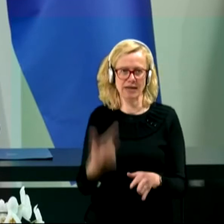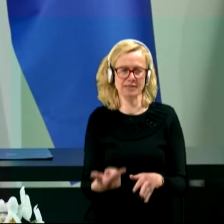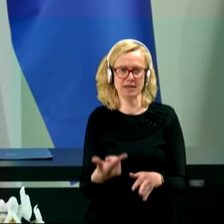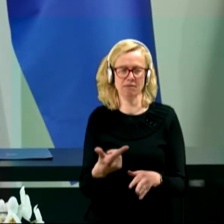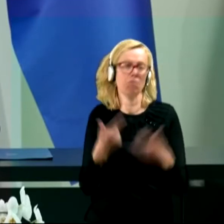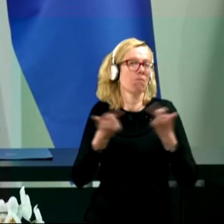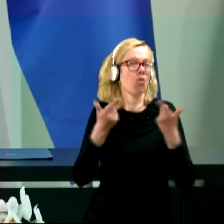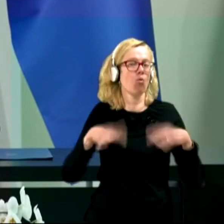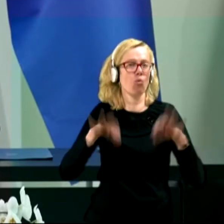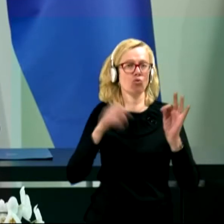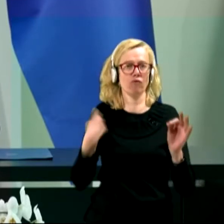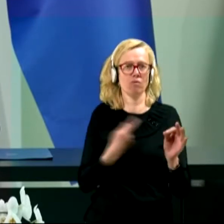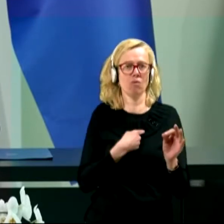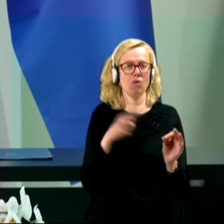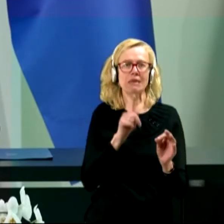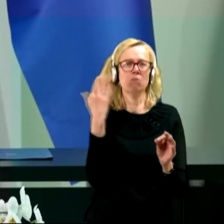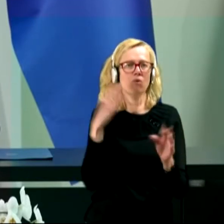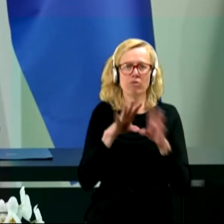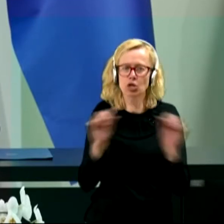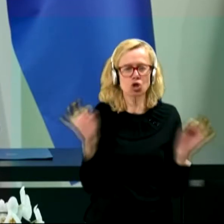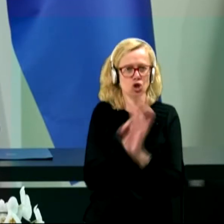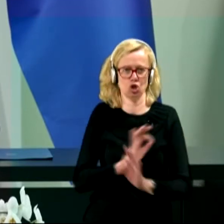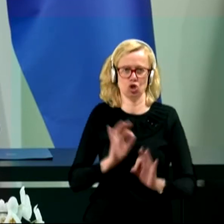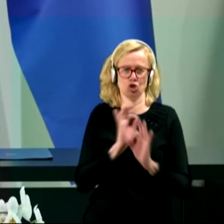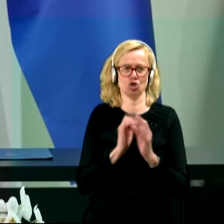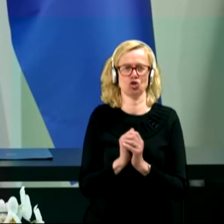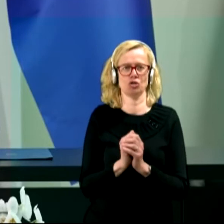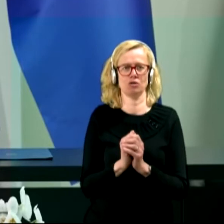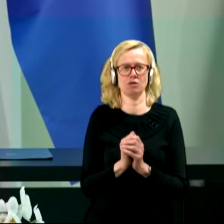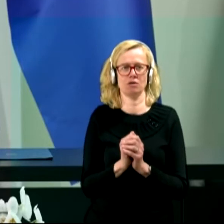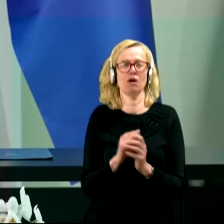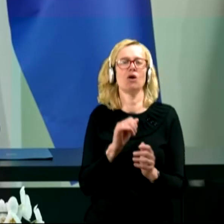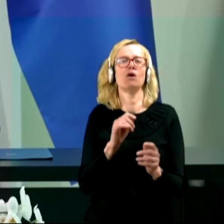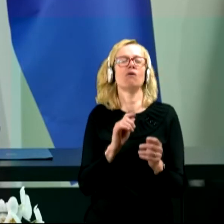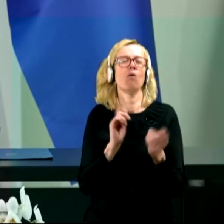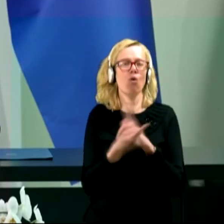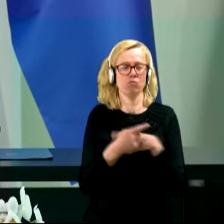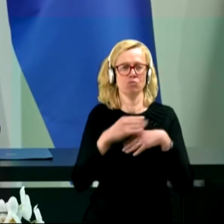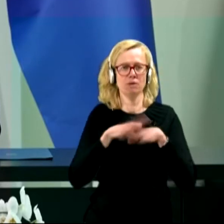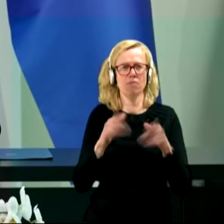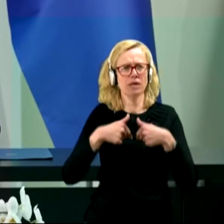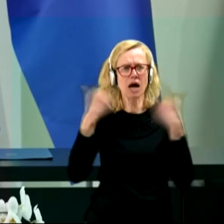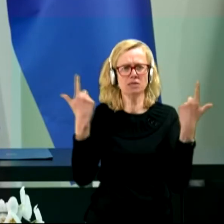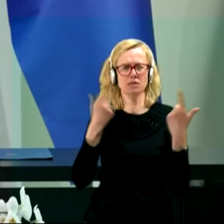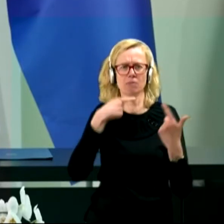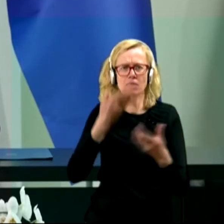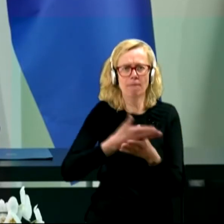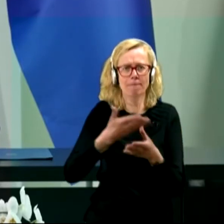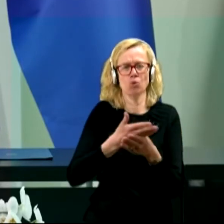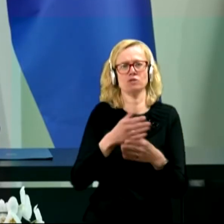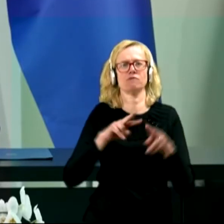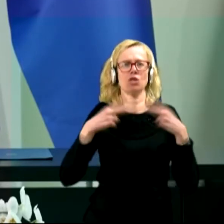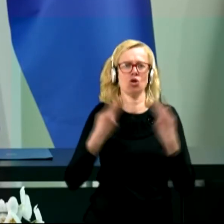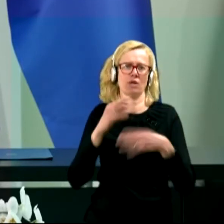lahko ugotovimo, da ni bilo narejeno nič. Nič, kljub zelo jasnim napotkom, ki jih je Svetovna zdravstvena